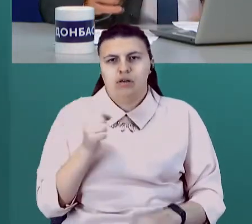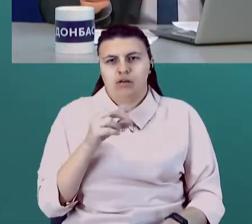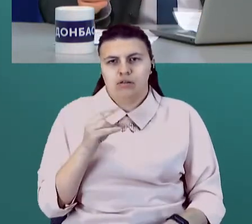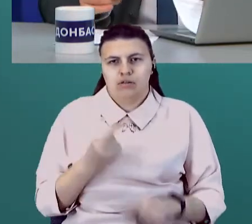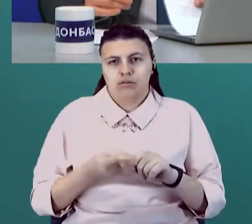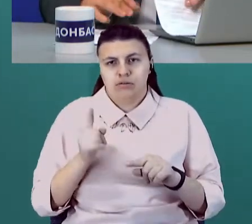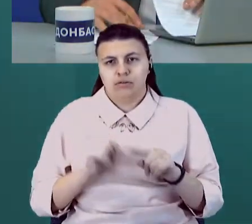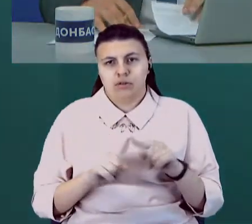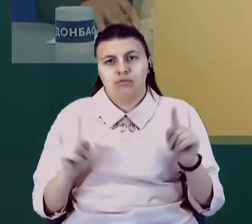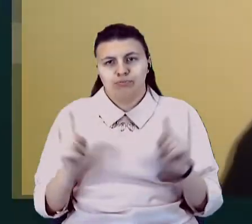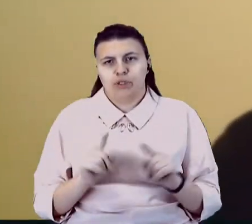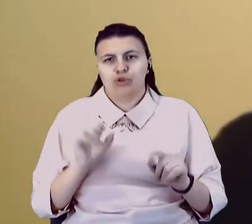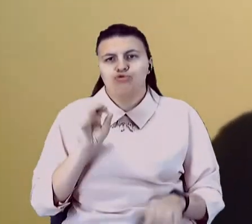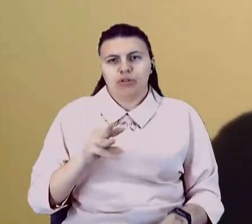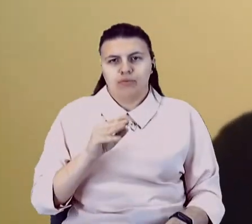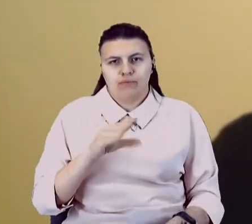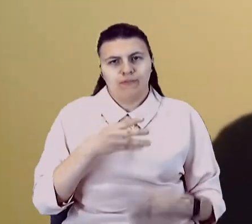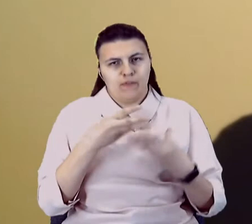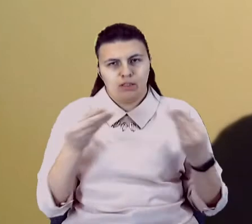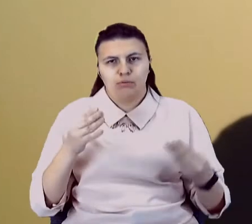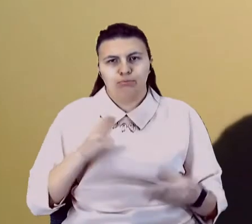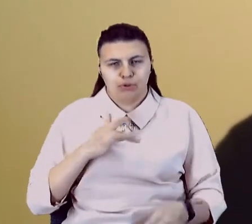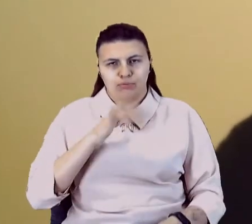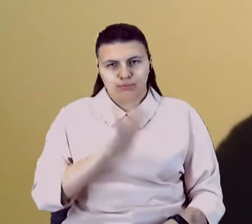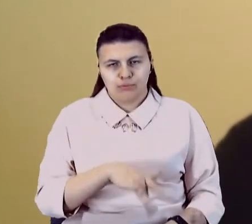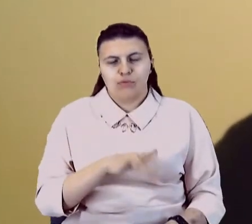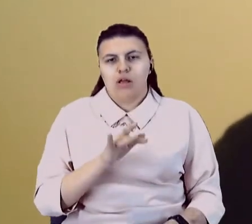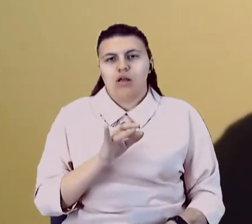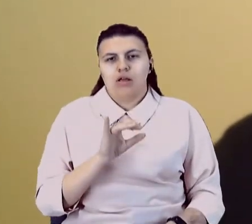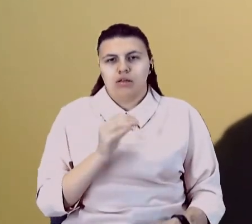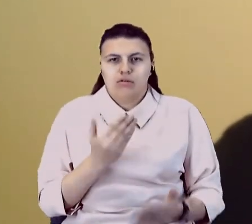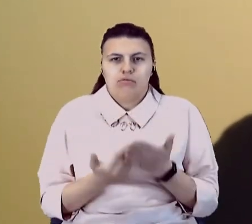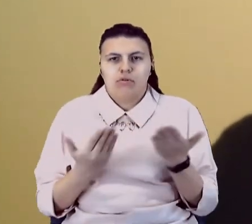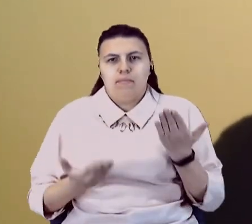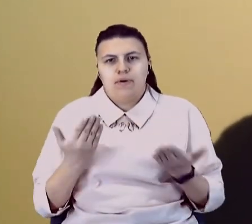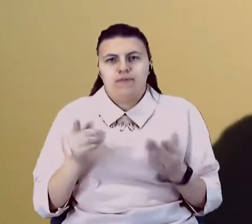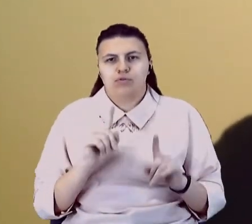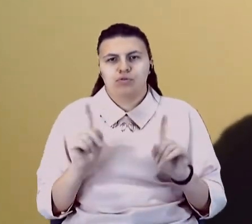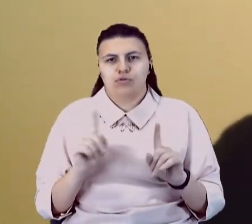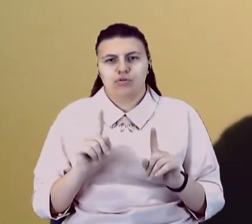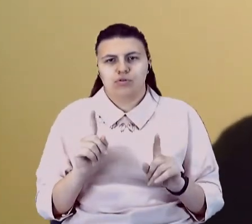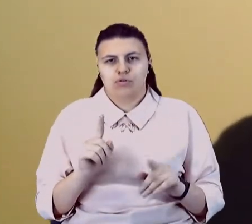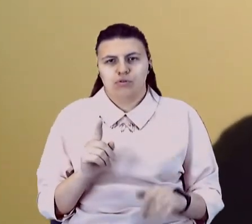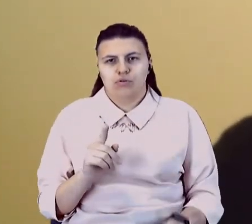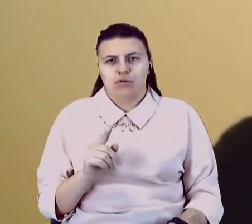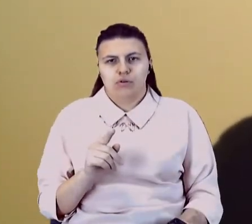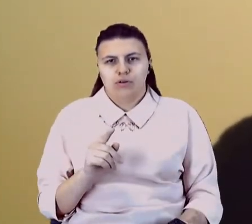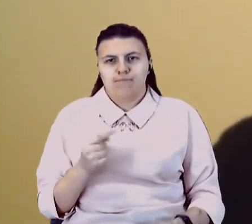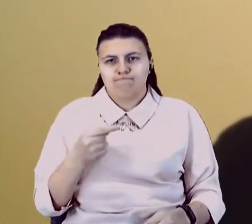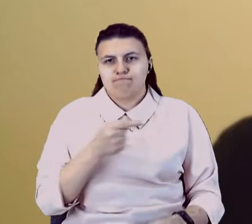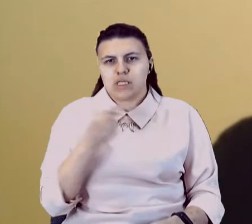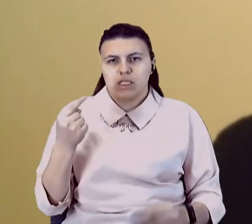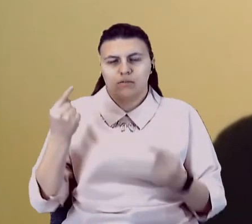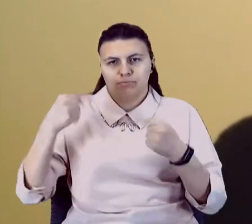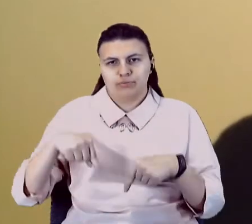навесні. І, напевне, що збитки для бізнесу будуть точно меншими, ніж від